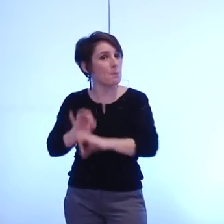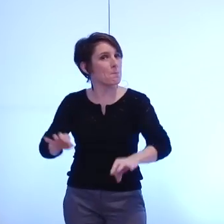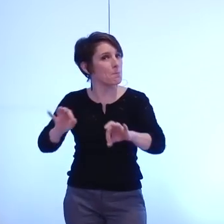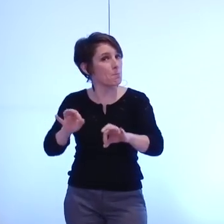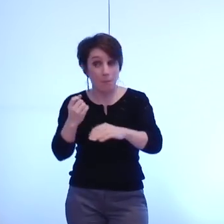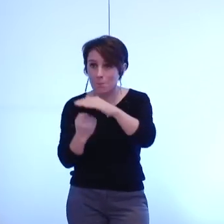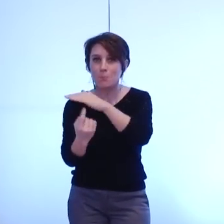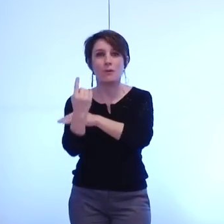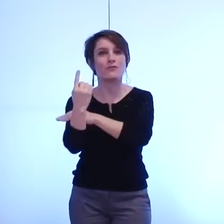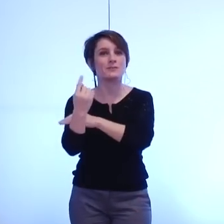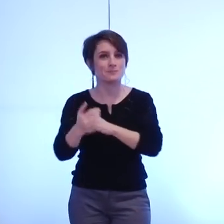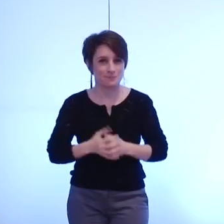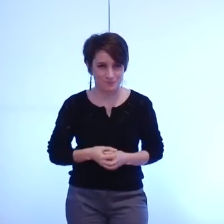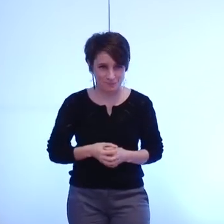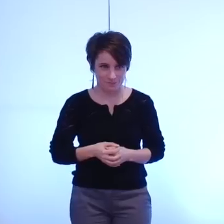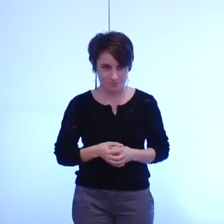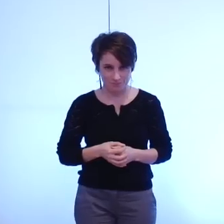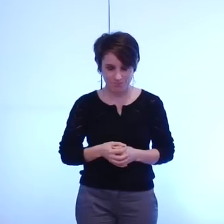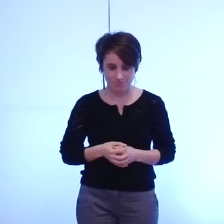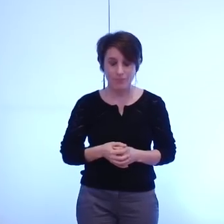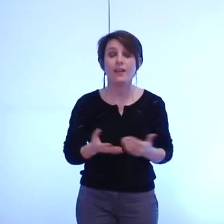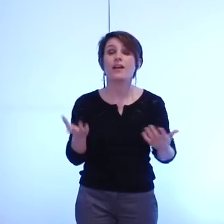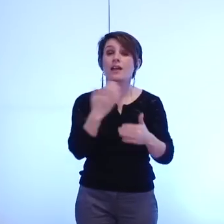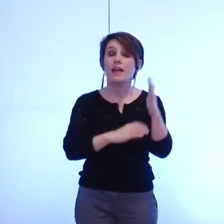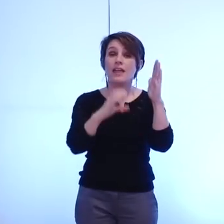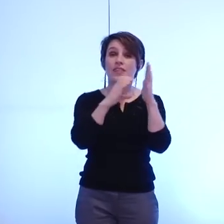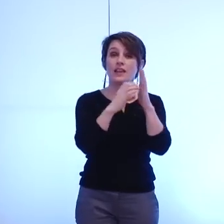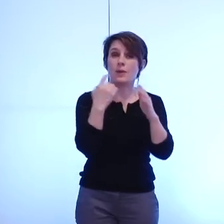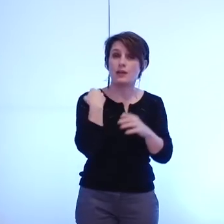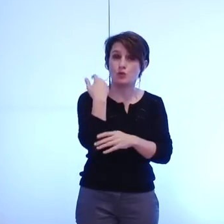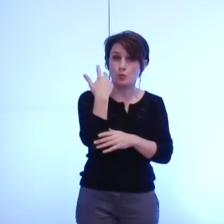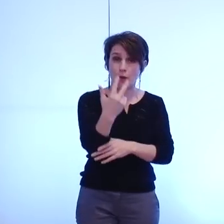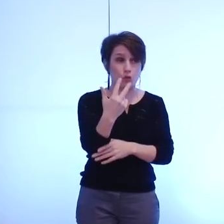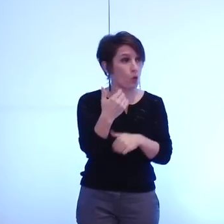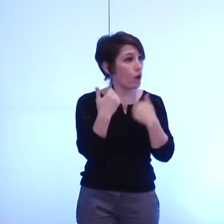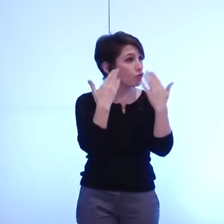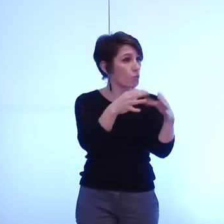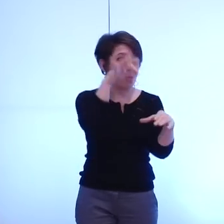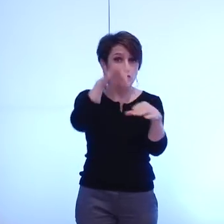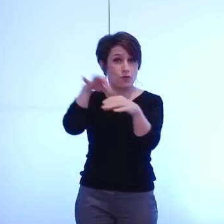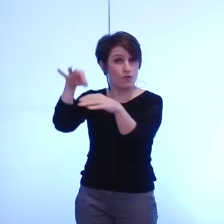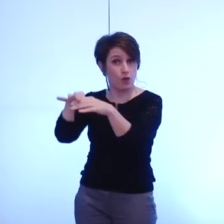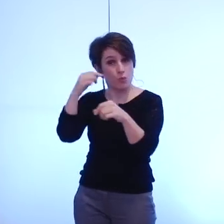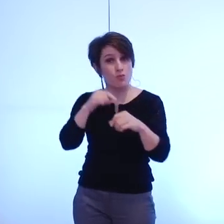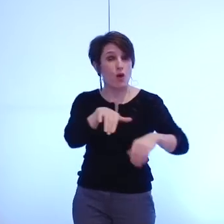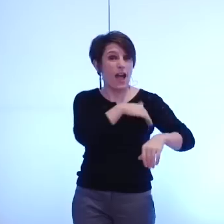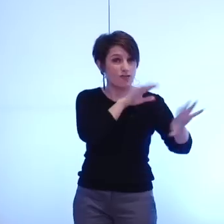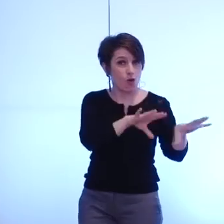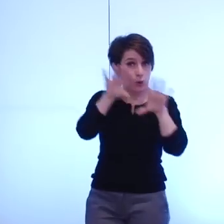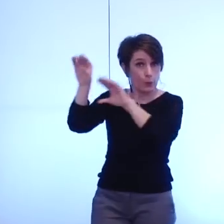numéro 3 aux voix donc sur les transferts des personnels municipaux qui ne prend pas part au vote